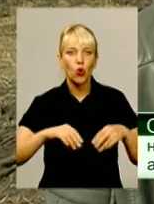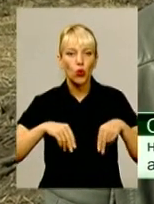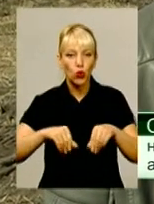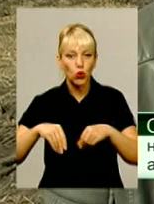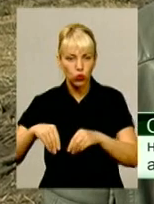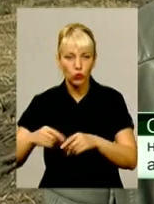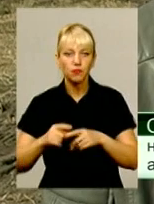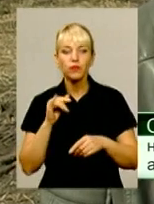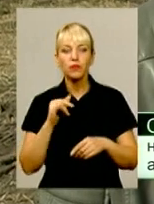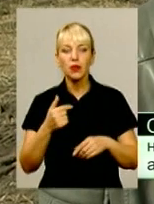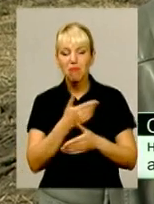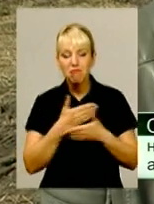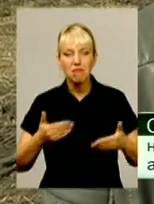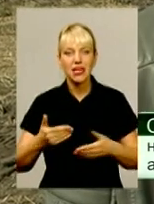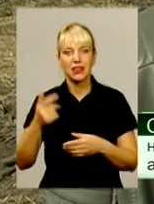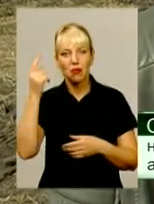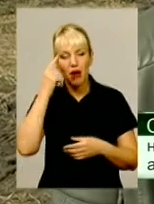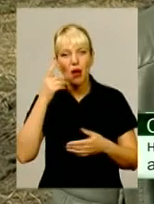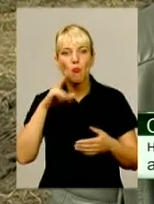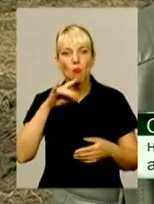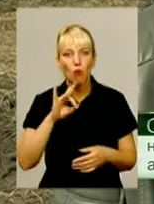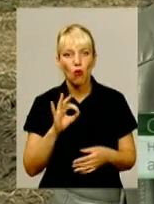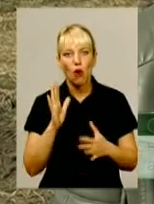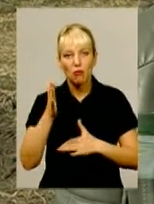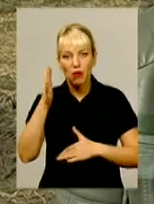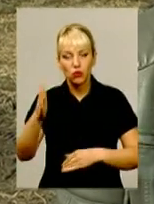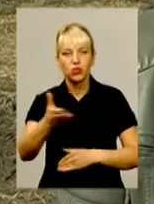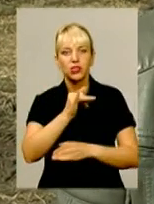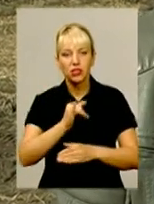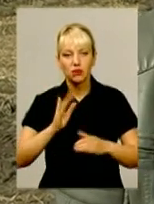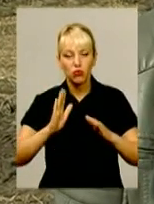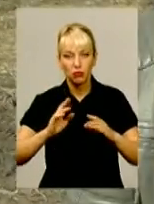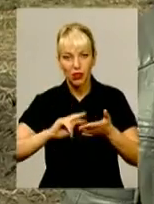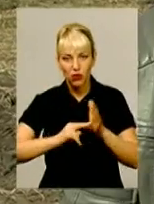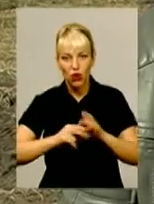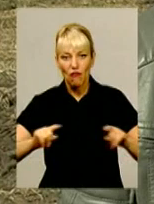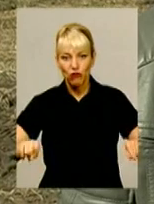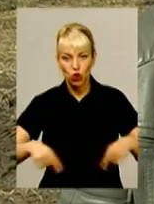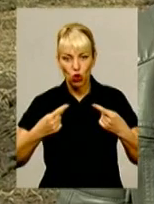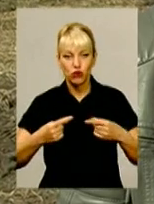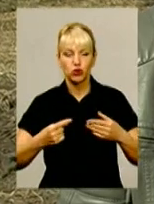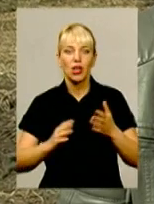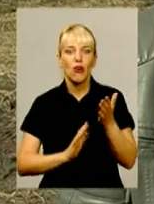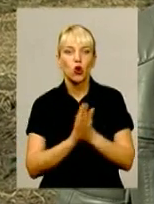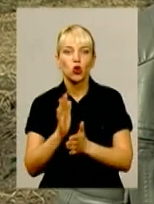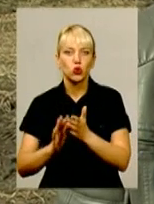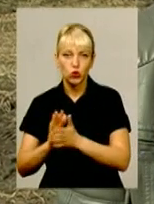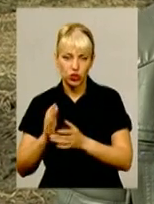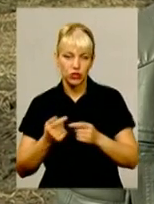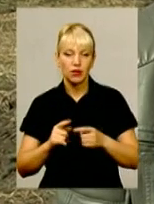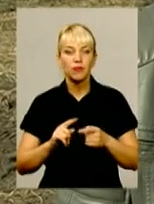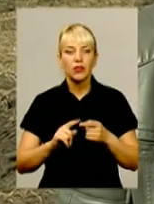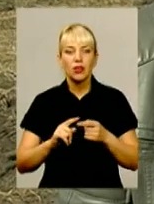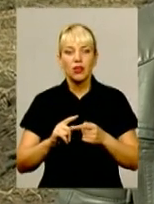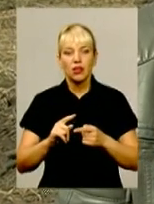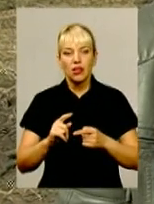насеперед, додаємося про майбутнє, ми хочемо відновлювати родючість ґрунту. Якщо достатнього подів не буде, то